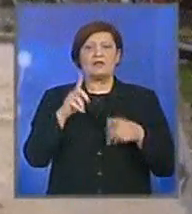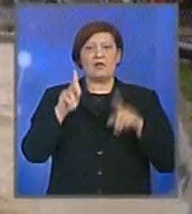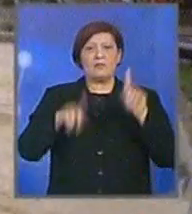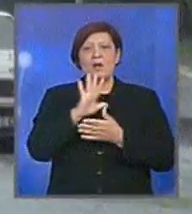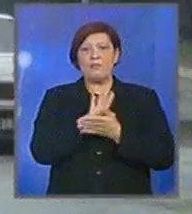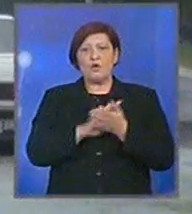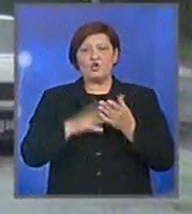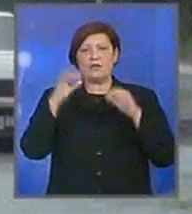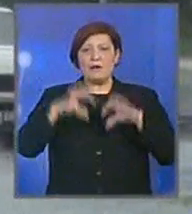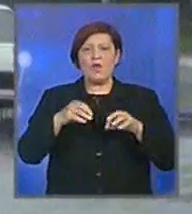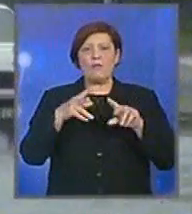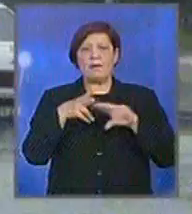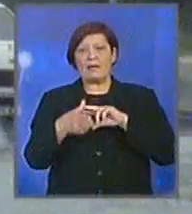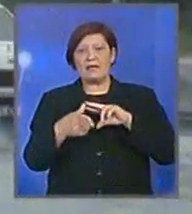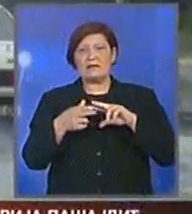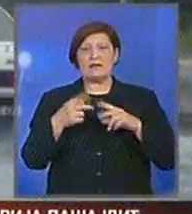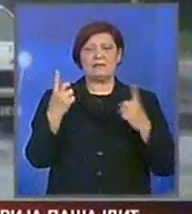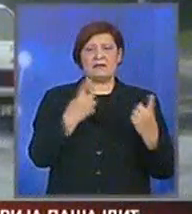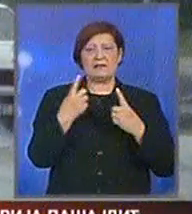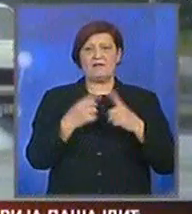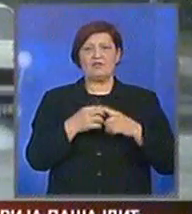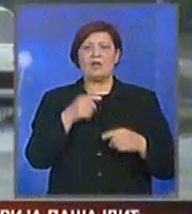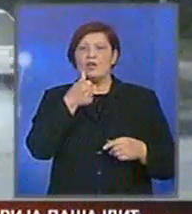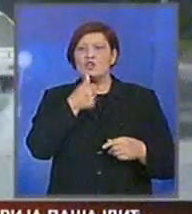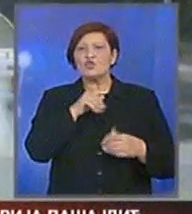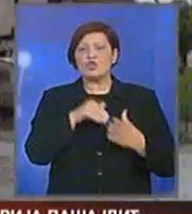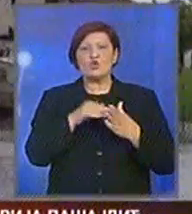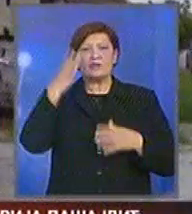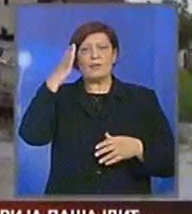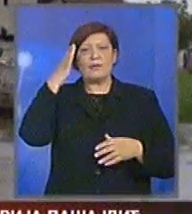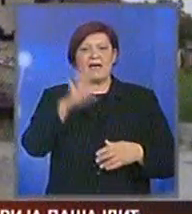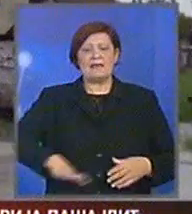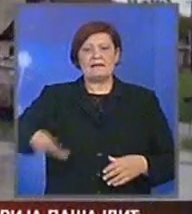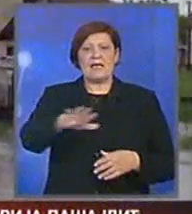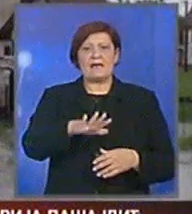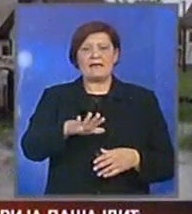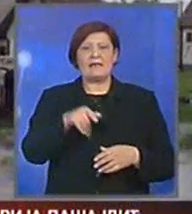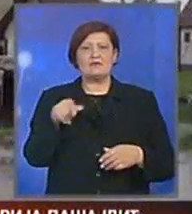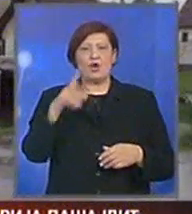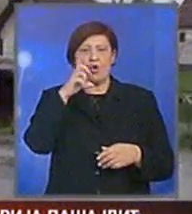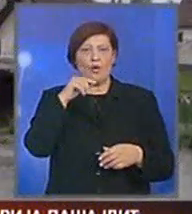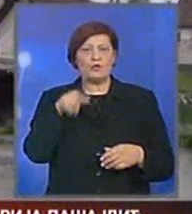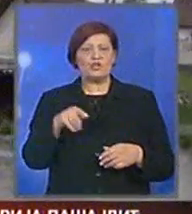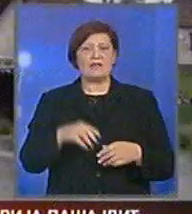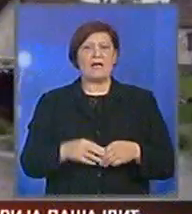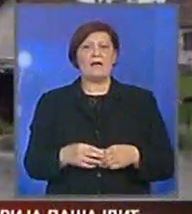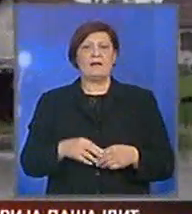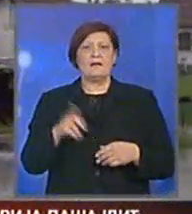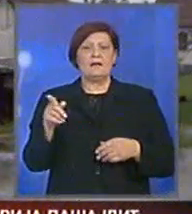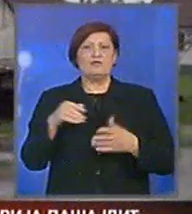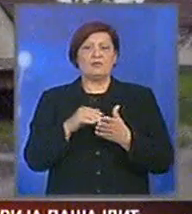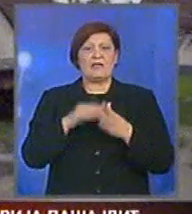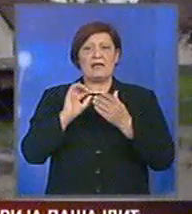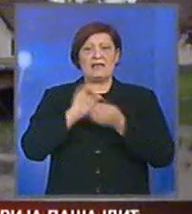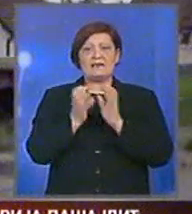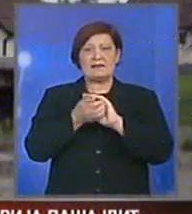počinje, međutim ono što isto brine je što je na kreditoriji Ivaničke opštine, ne, kažuća, u 10